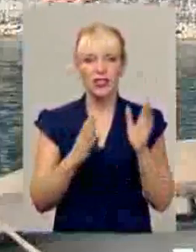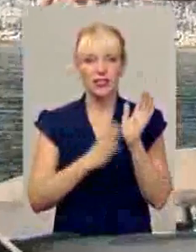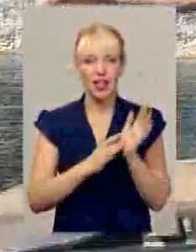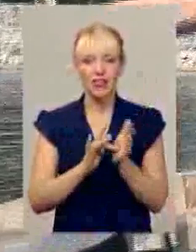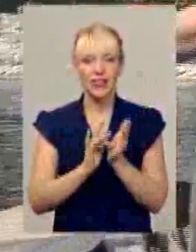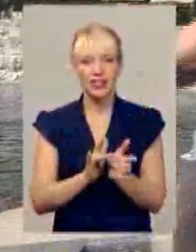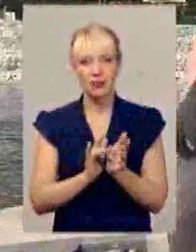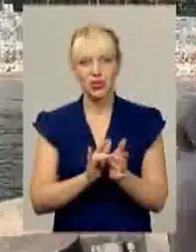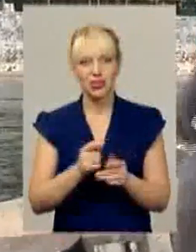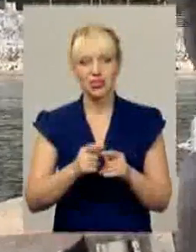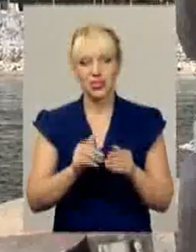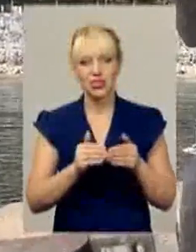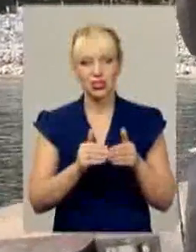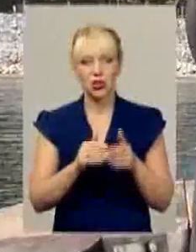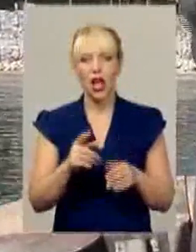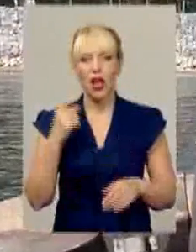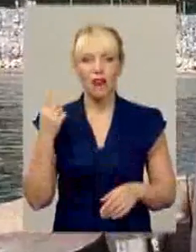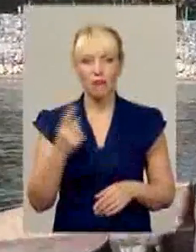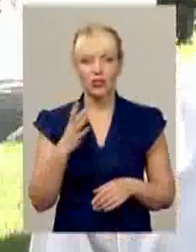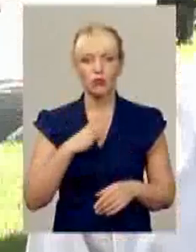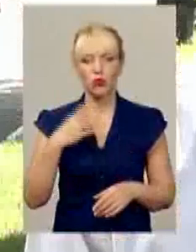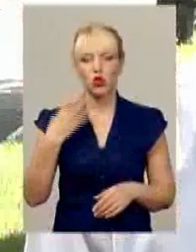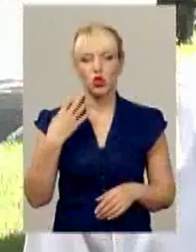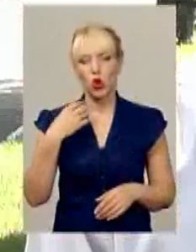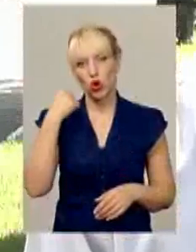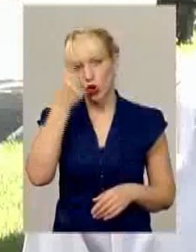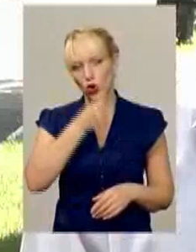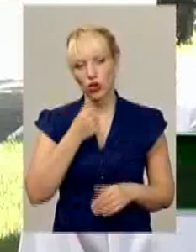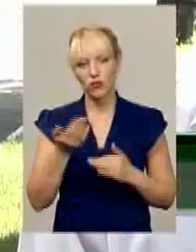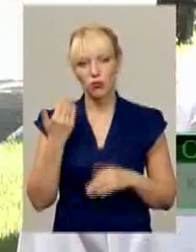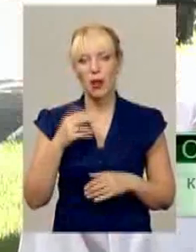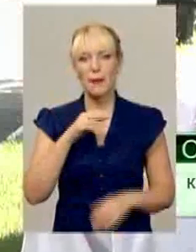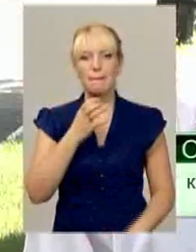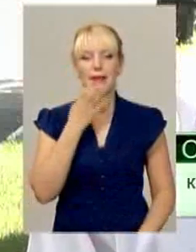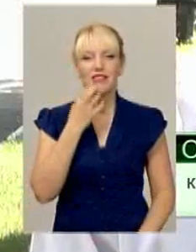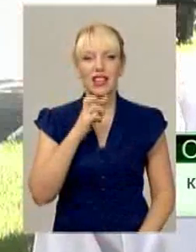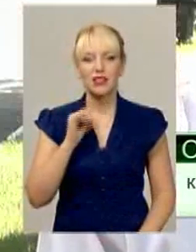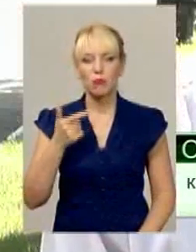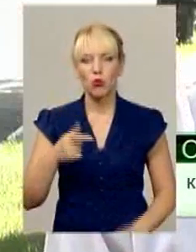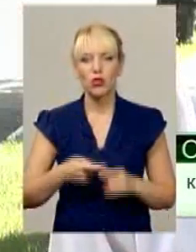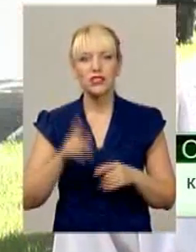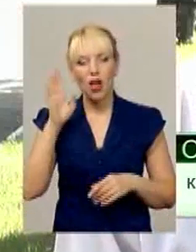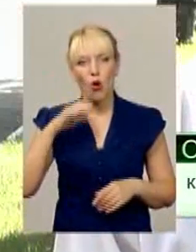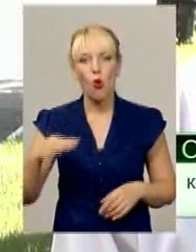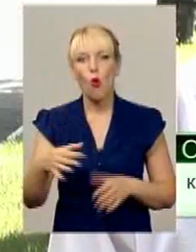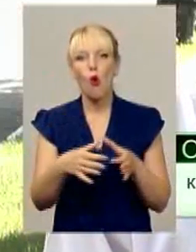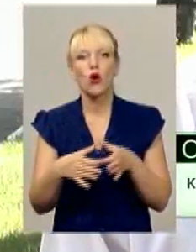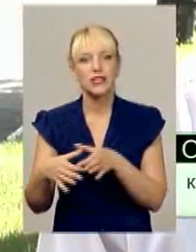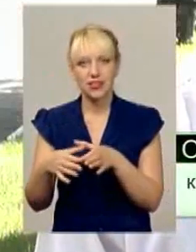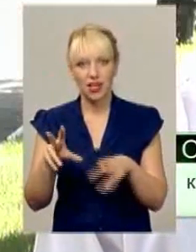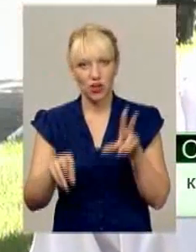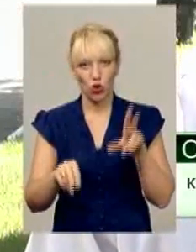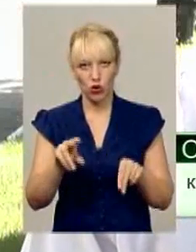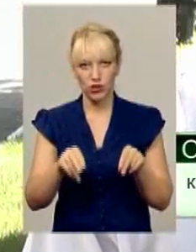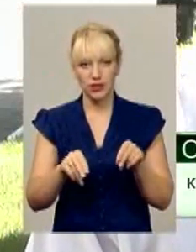вперше подолав цей шлях річкою 40 років тому. Південний Бухо – це озеро. Вже настільки я вивчив в межах